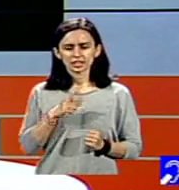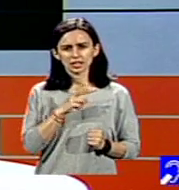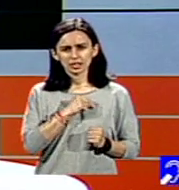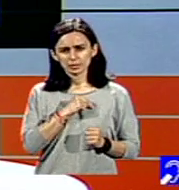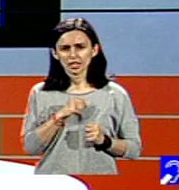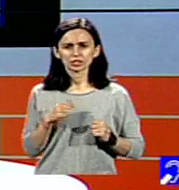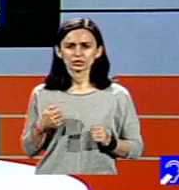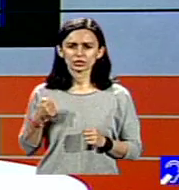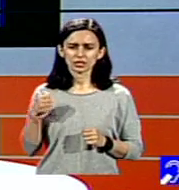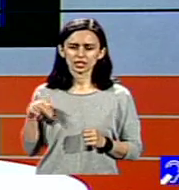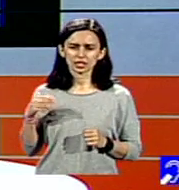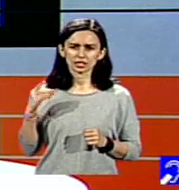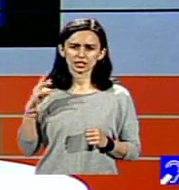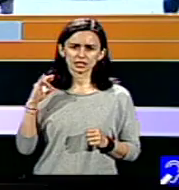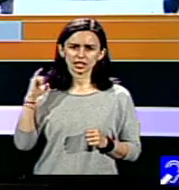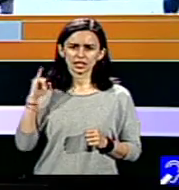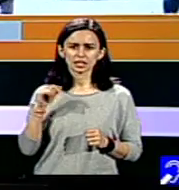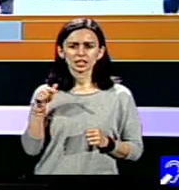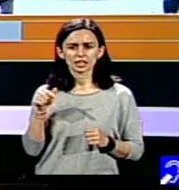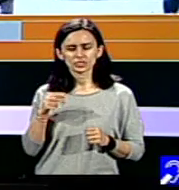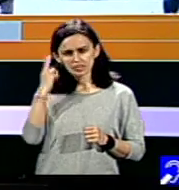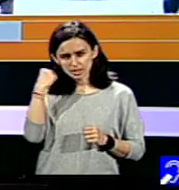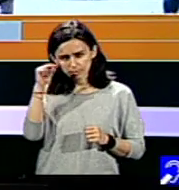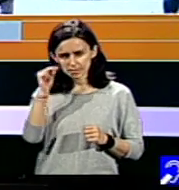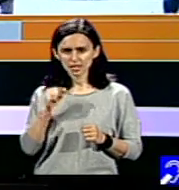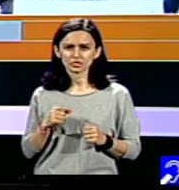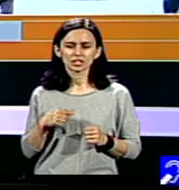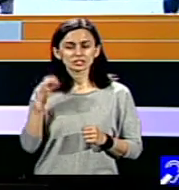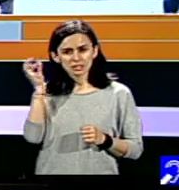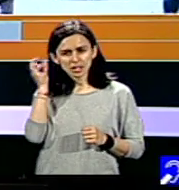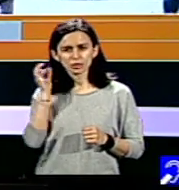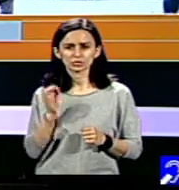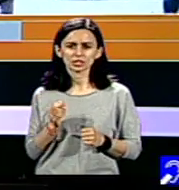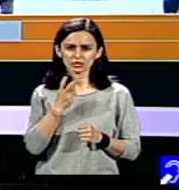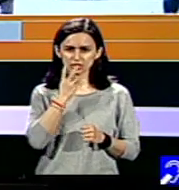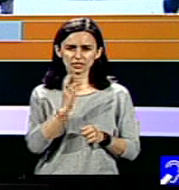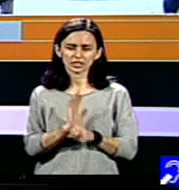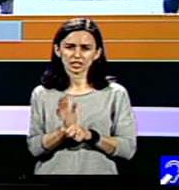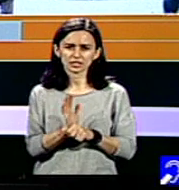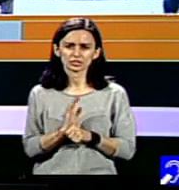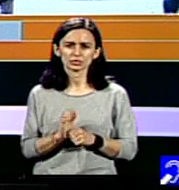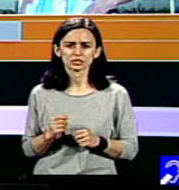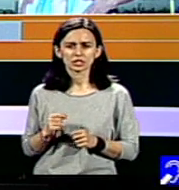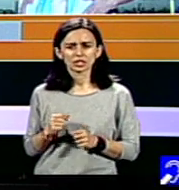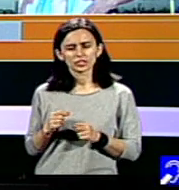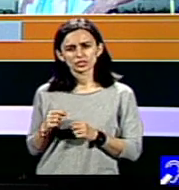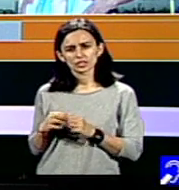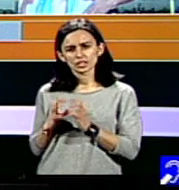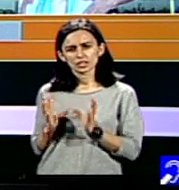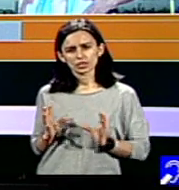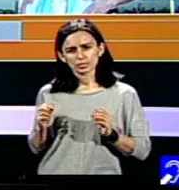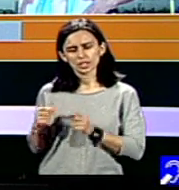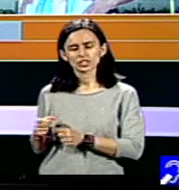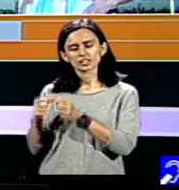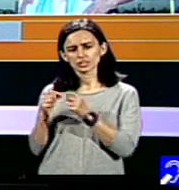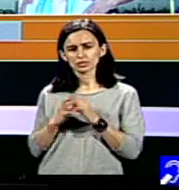faptul că acest mesaj inclusiv rulează astăzi pe televiziunile și pe instituțiile media din România. De altfel, Andrei,